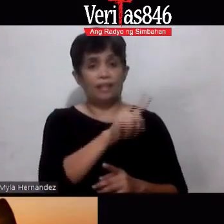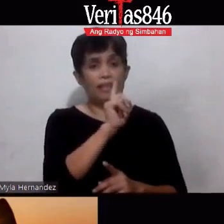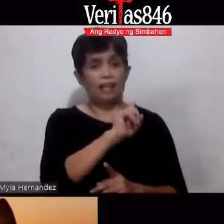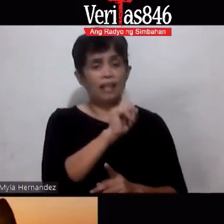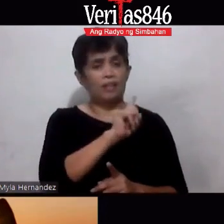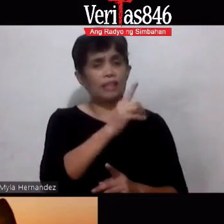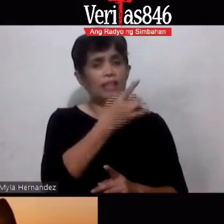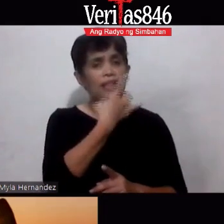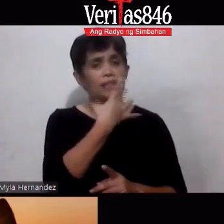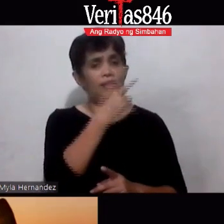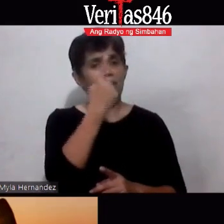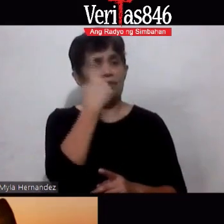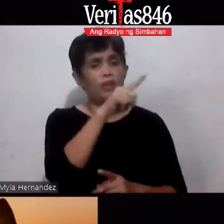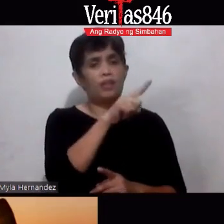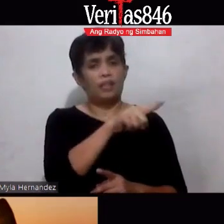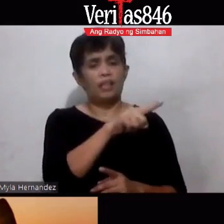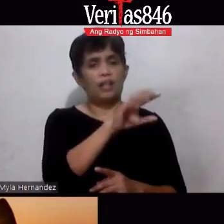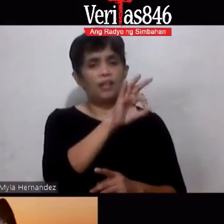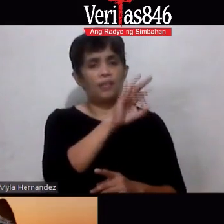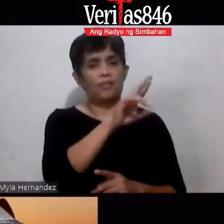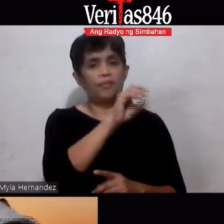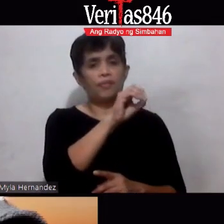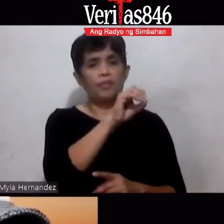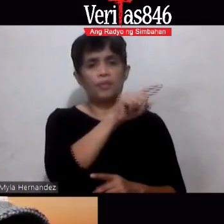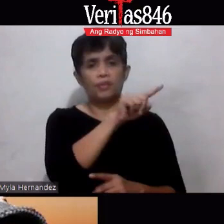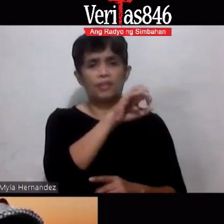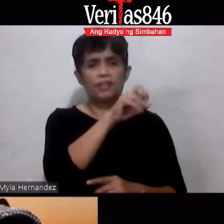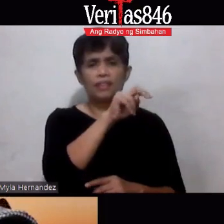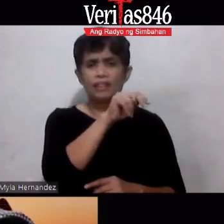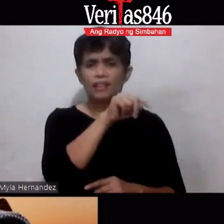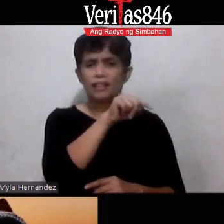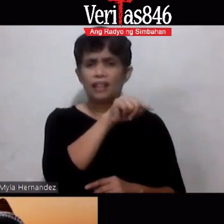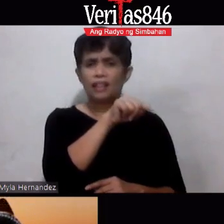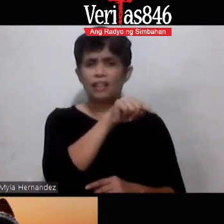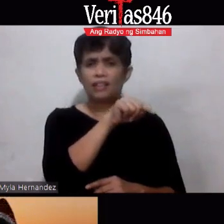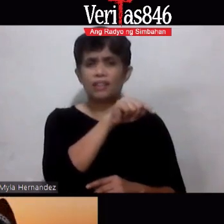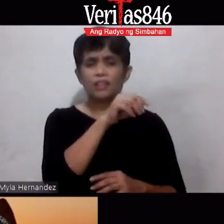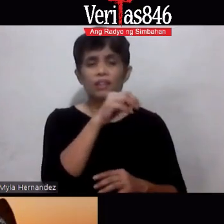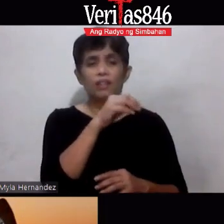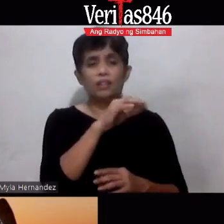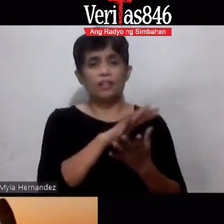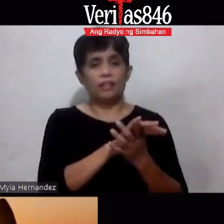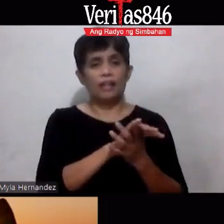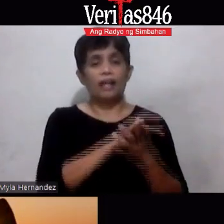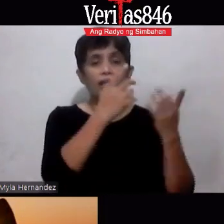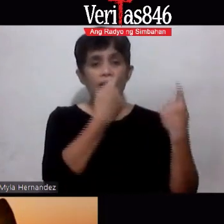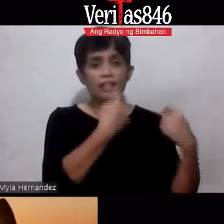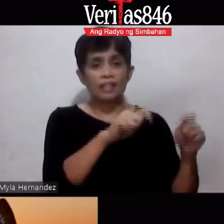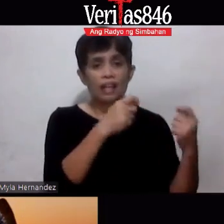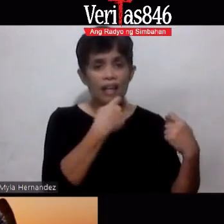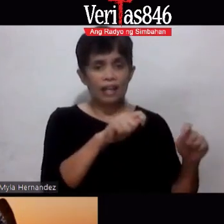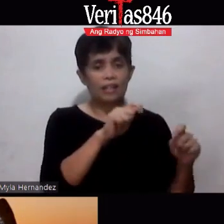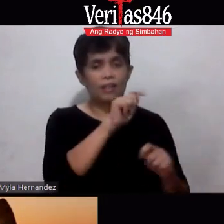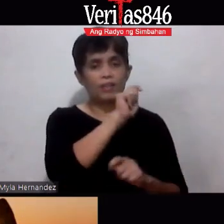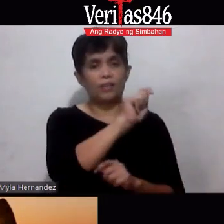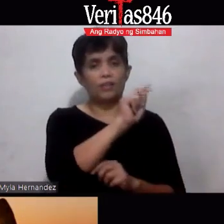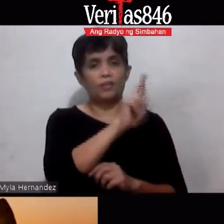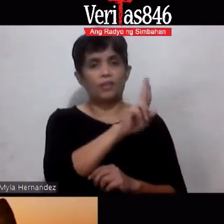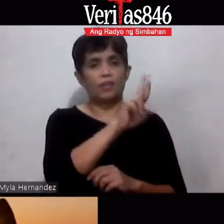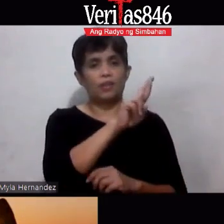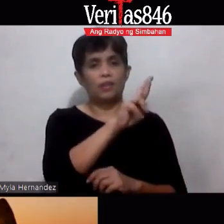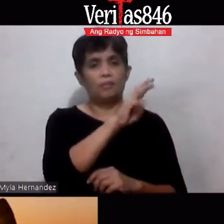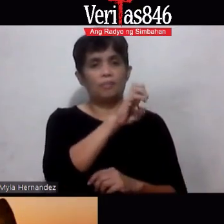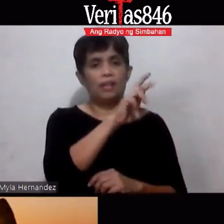iinumin para sa may frozen shoulder okay inumin try niya po ang turmeric plus okay I cannot